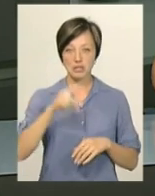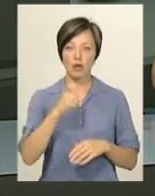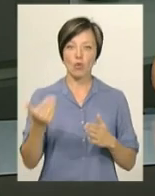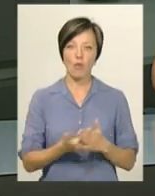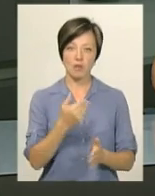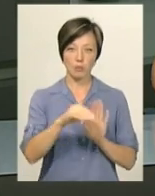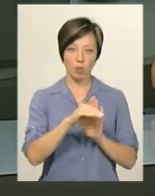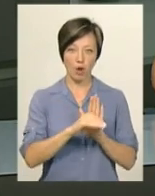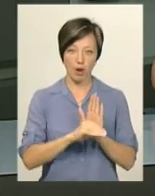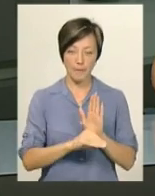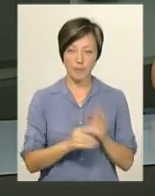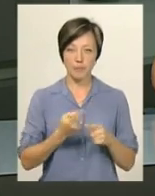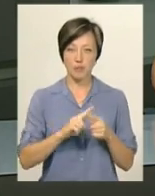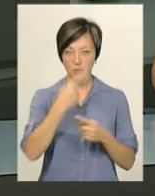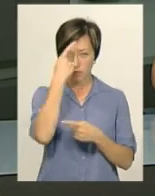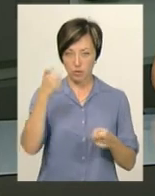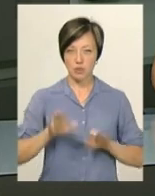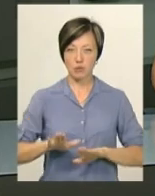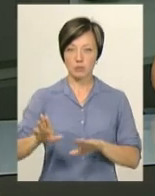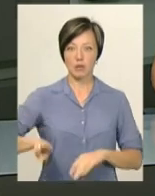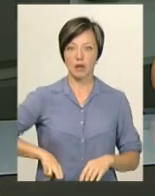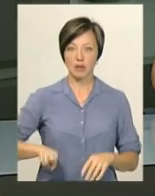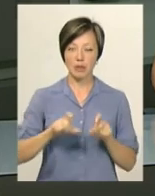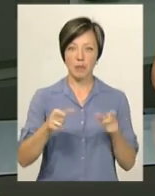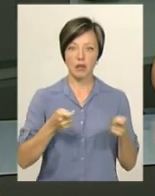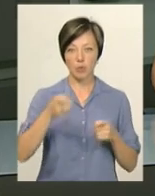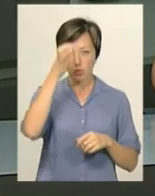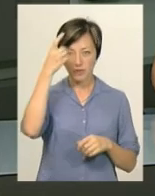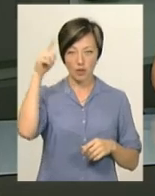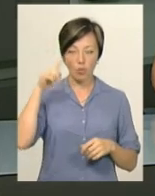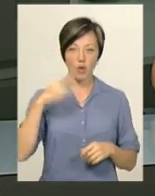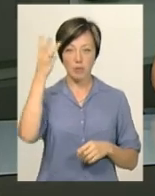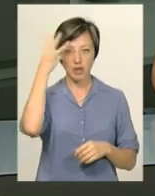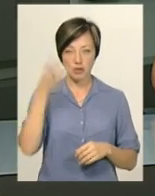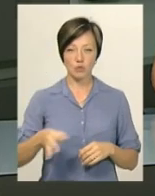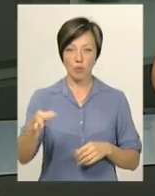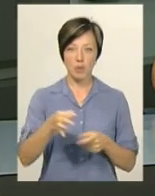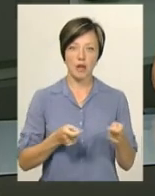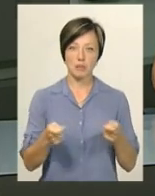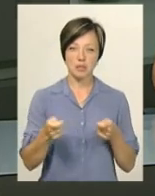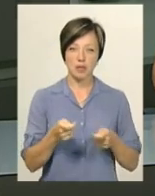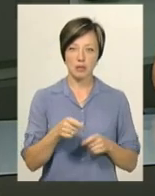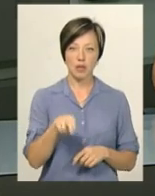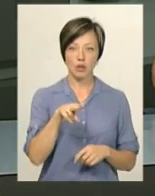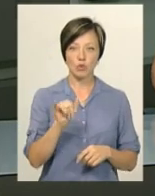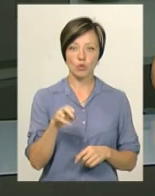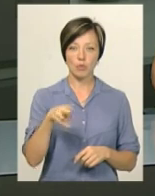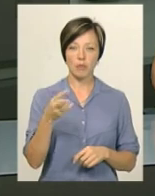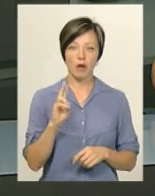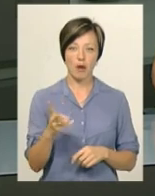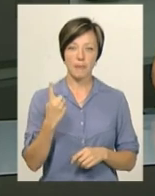оновленими програмами. Про це повідомила заступник директора Департаменту освіти і науки Хмельницької облдержадміністрації Тетяна Дупляк.